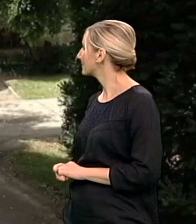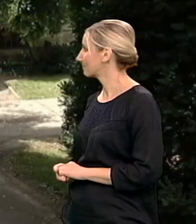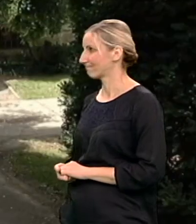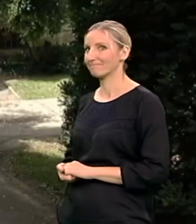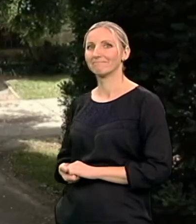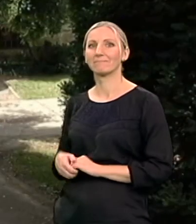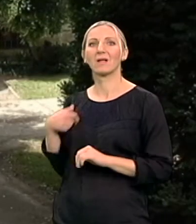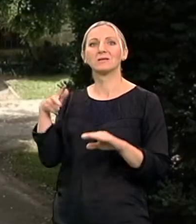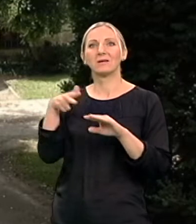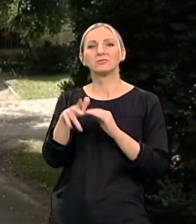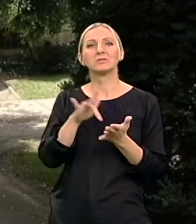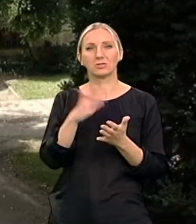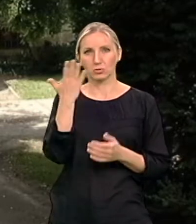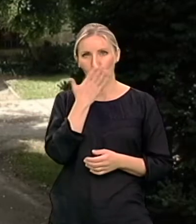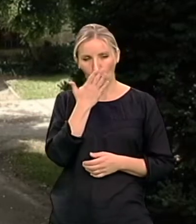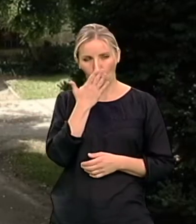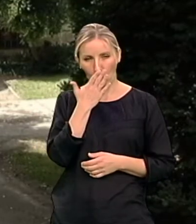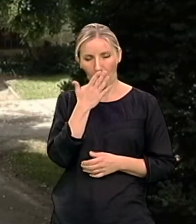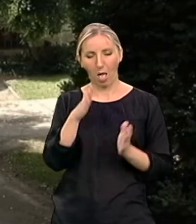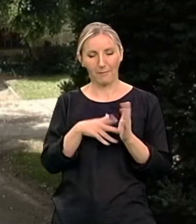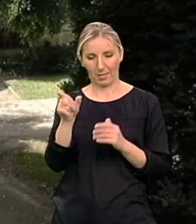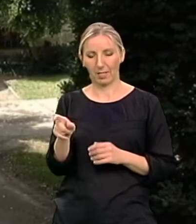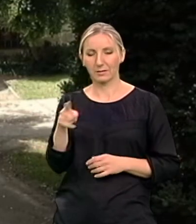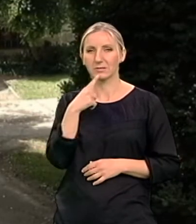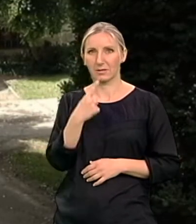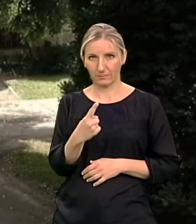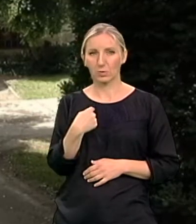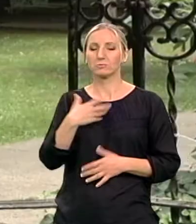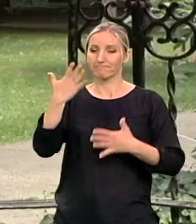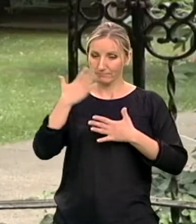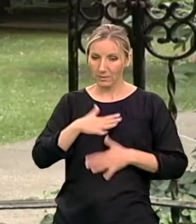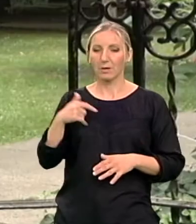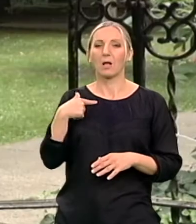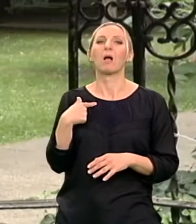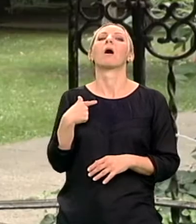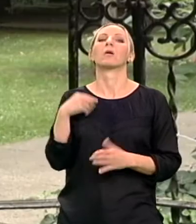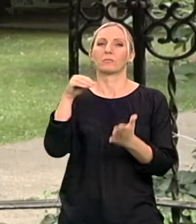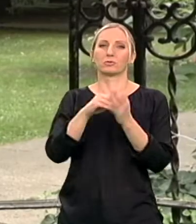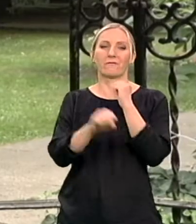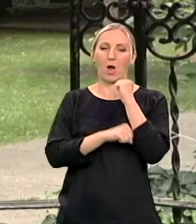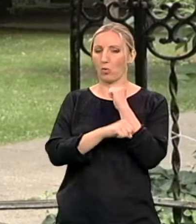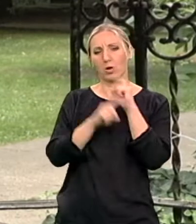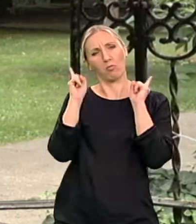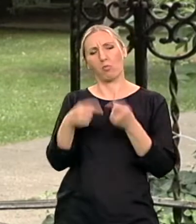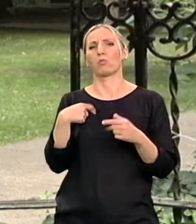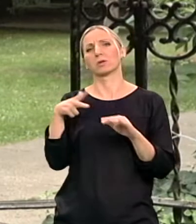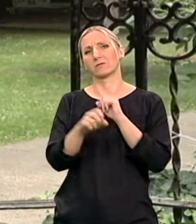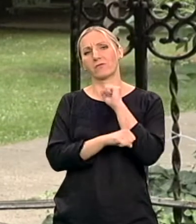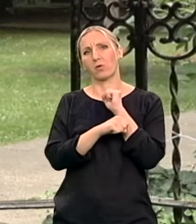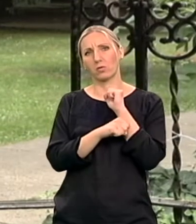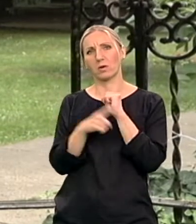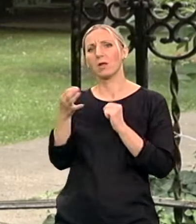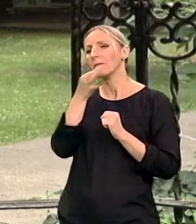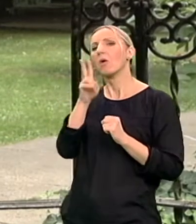Završila sam srednju školu i naravno želila sam da upišem fakultet, jer od uvek samo sam atrola da želim da završim fakultet i da to treba da uradim. Koji je to